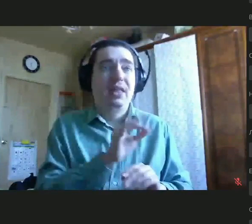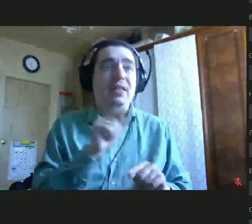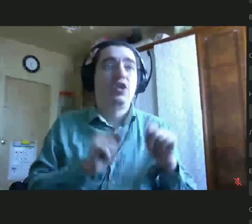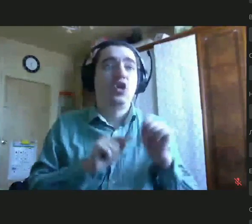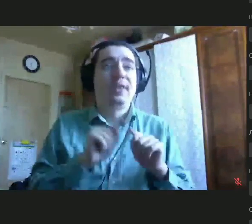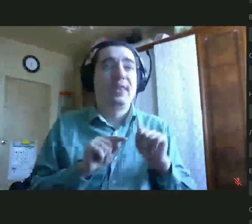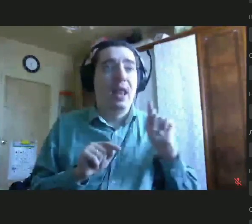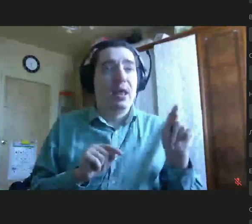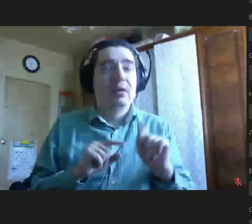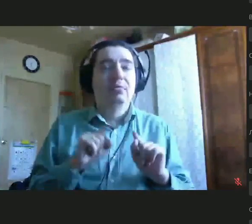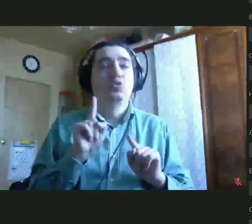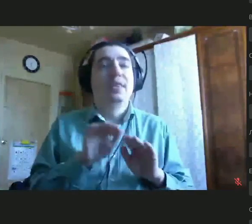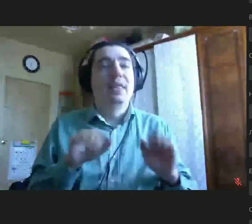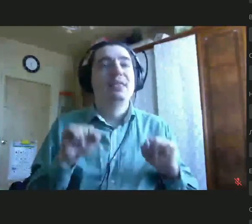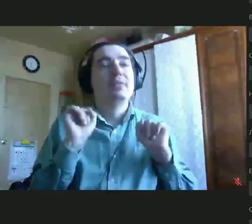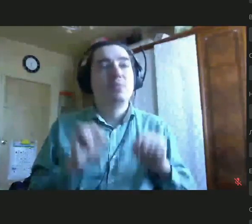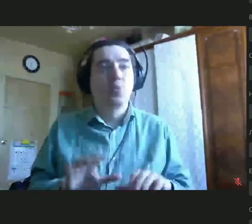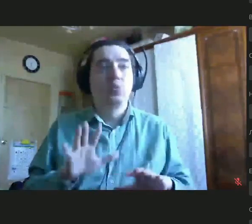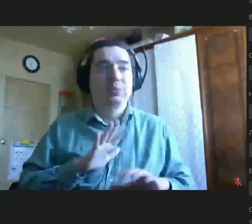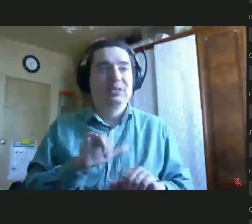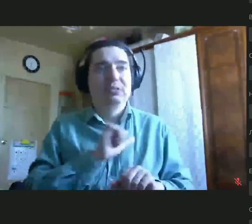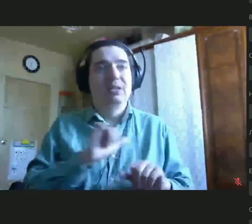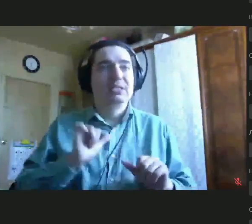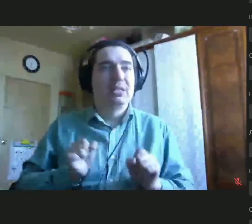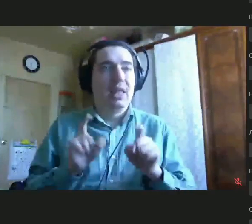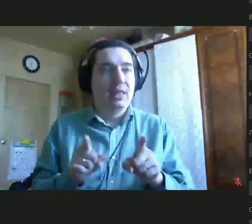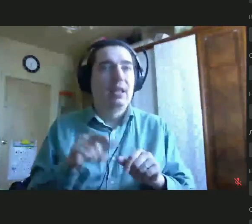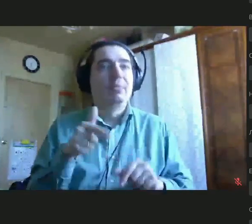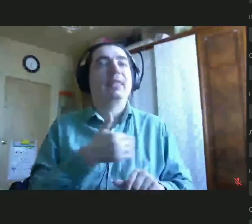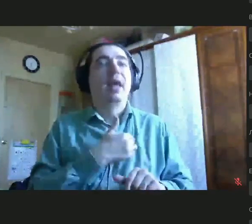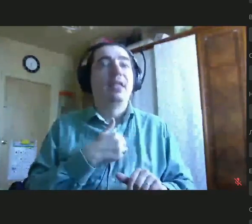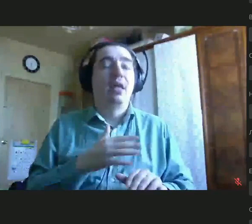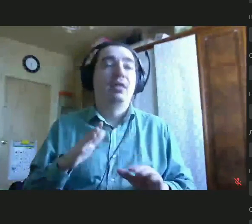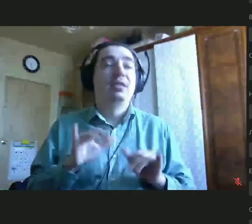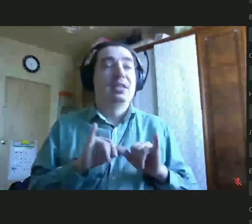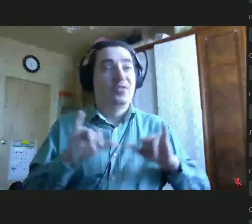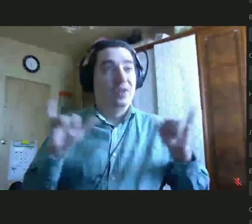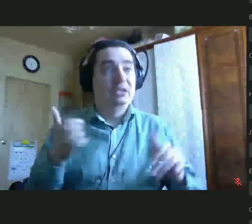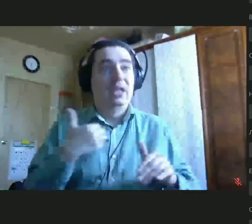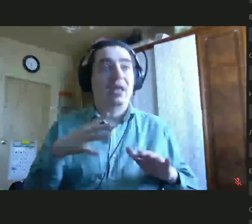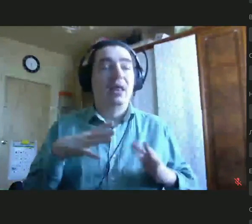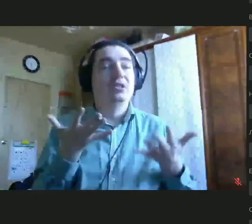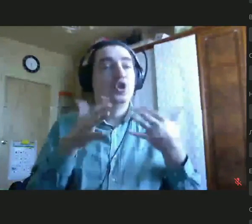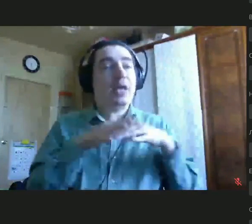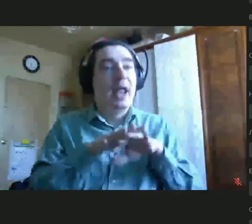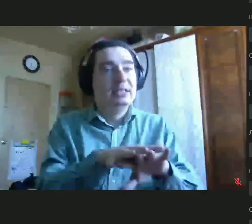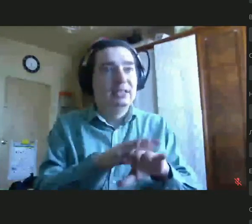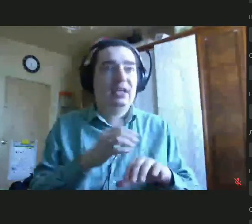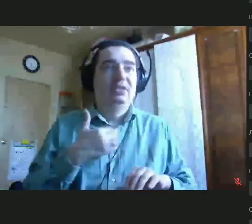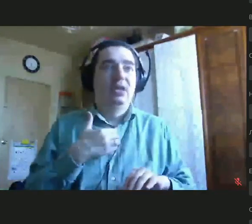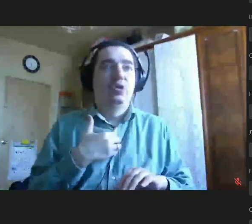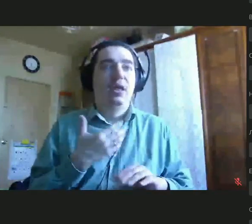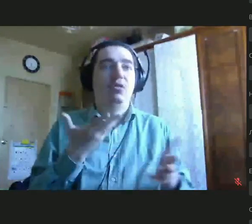дети могут быть самостоятельными, они хотят развиваться, они хотят социализироваться, они хотят общаться друг с другом.